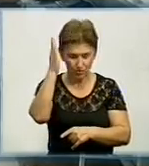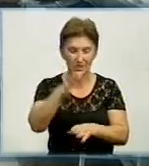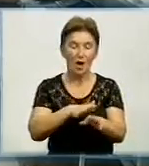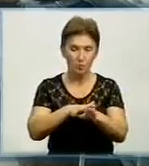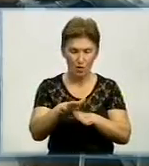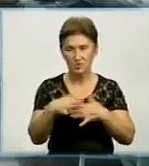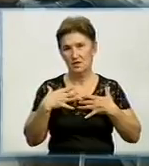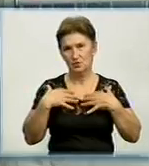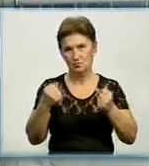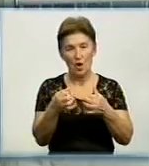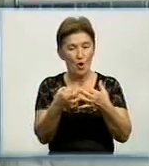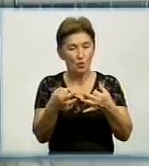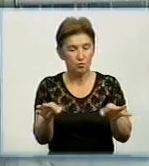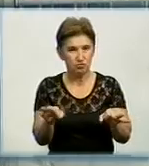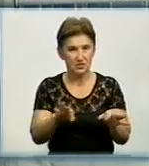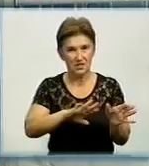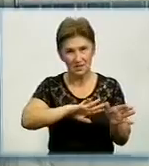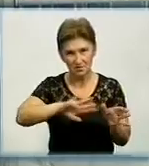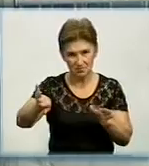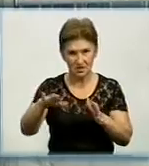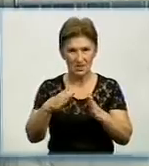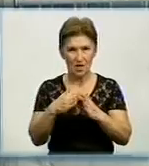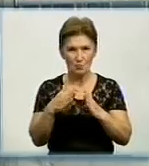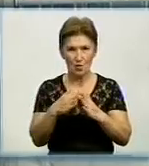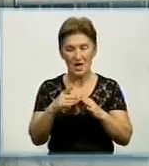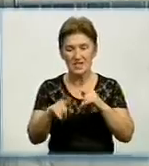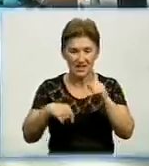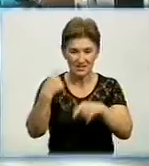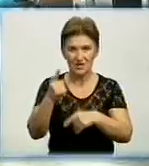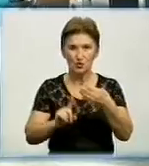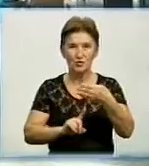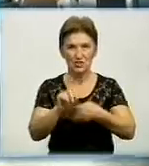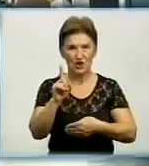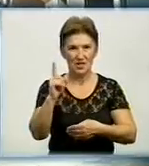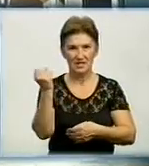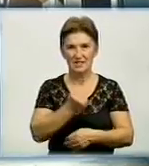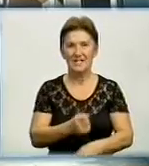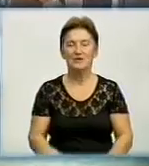обіцяють відпустити додому вже на початку наступного тижня. Інна Промак, Анатолій Басистий. День за днем.